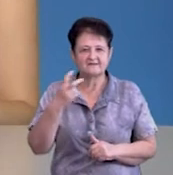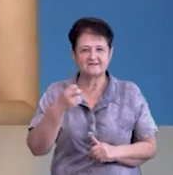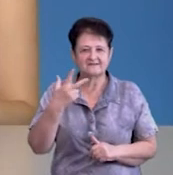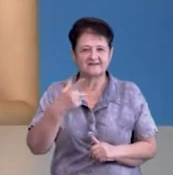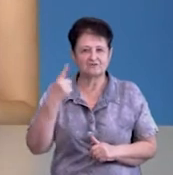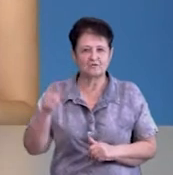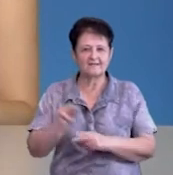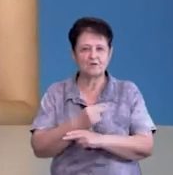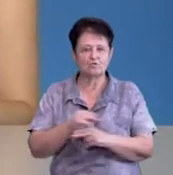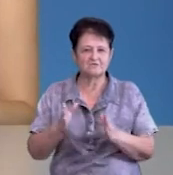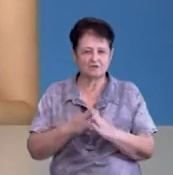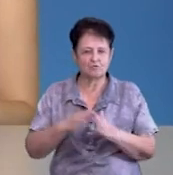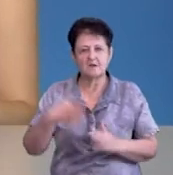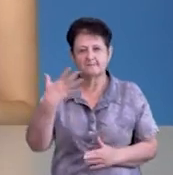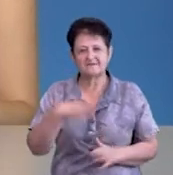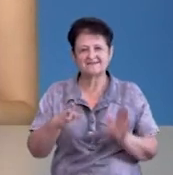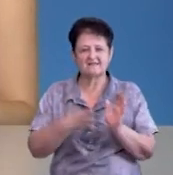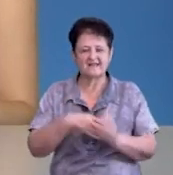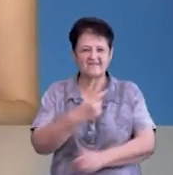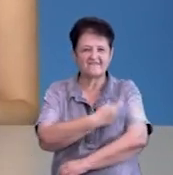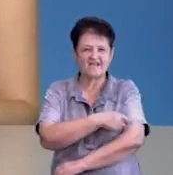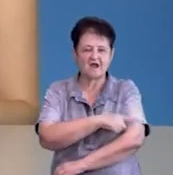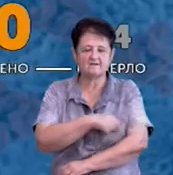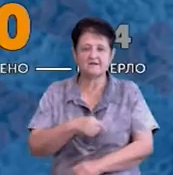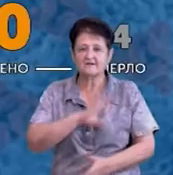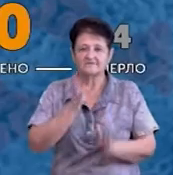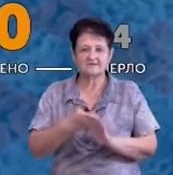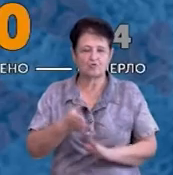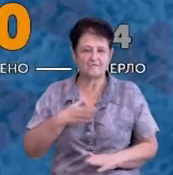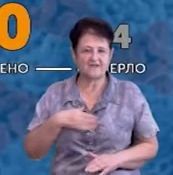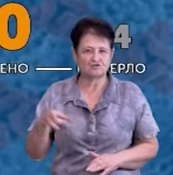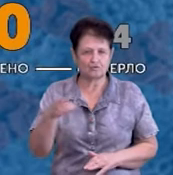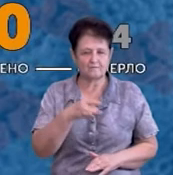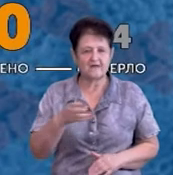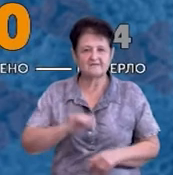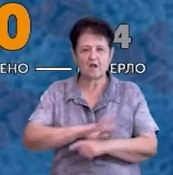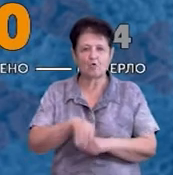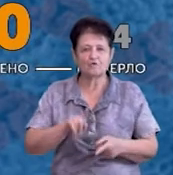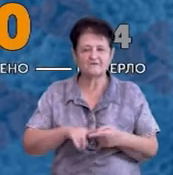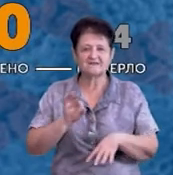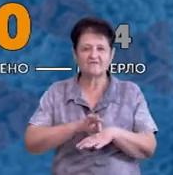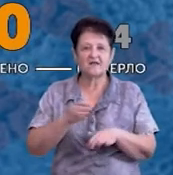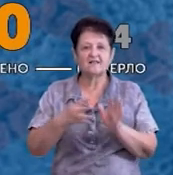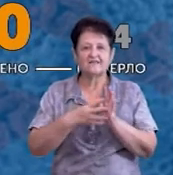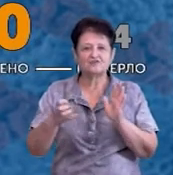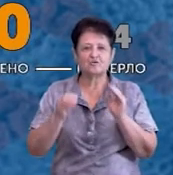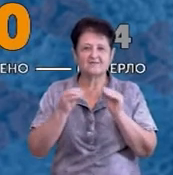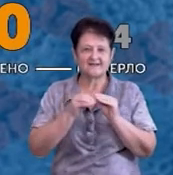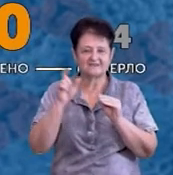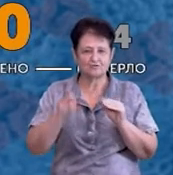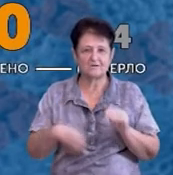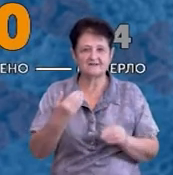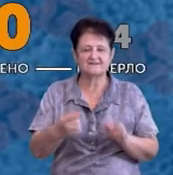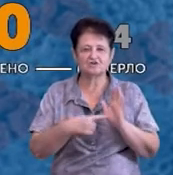231 лікується вдома, 59 у лікарнях. Загалом у нашому регіоні на коронавірус захворіли 910 людей,